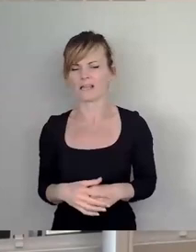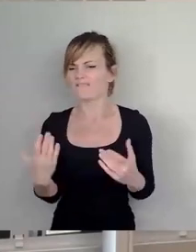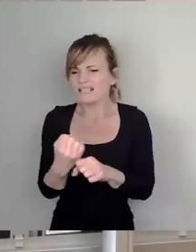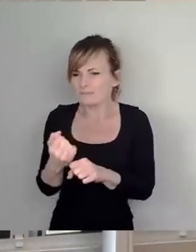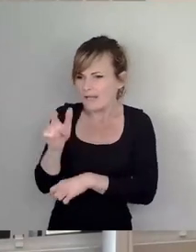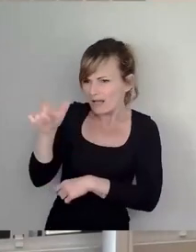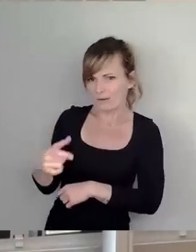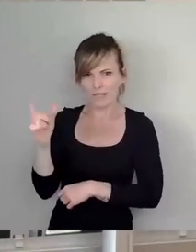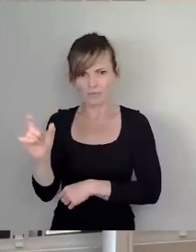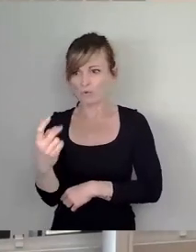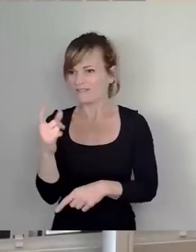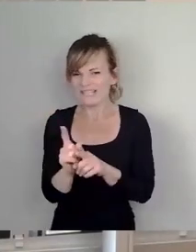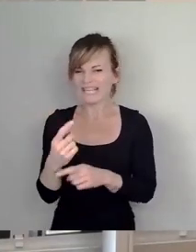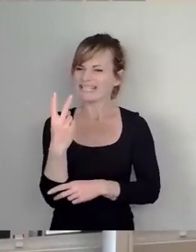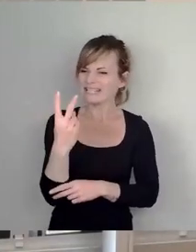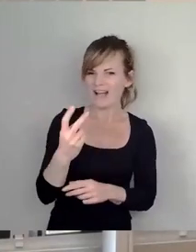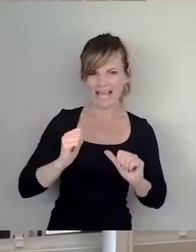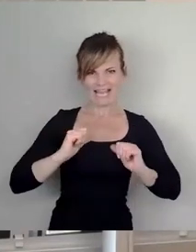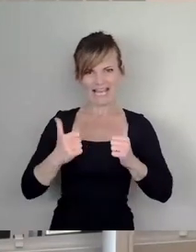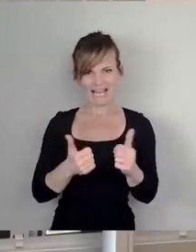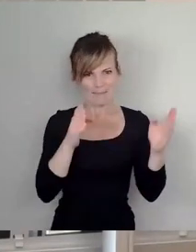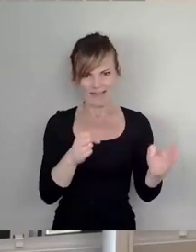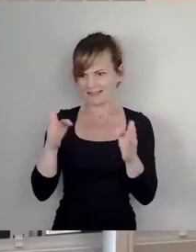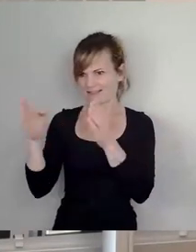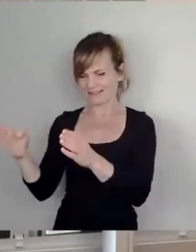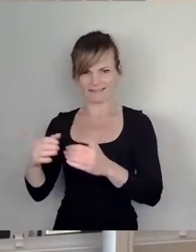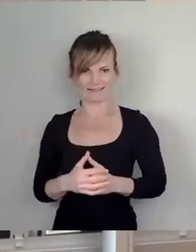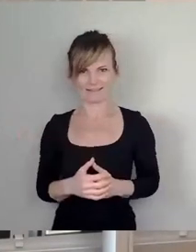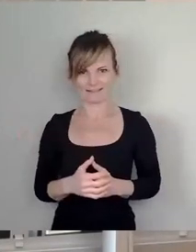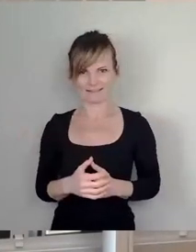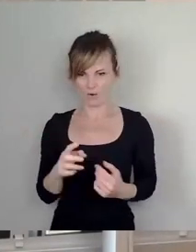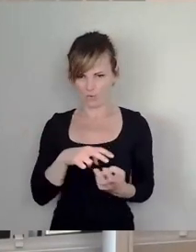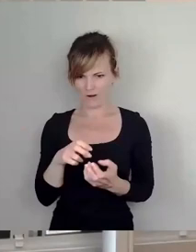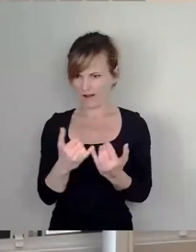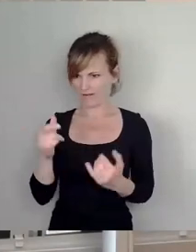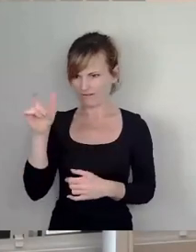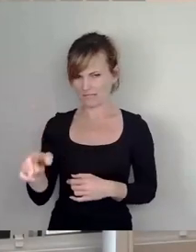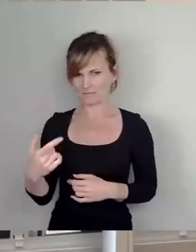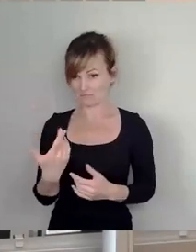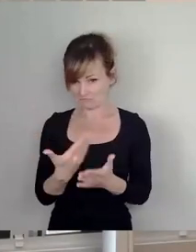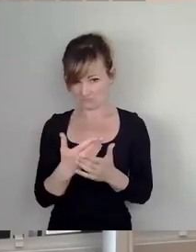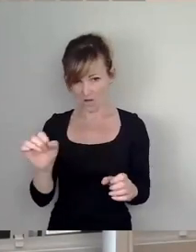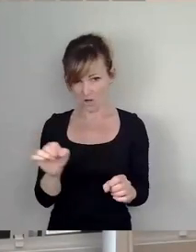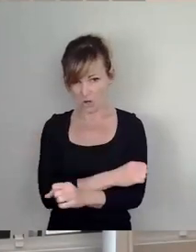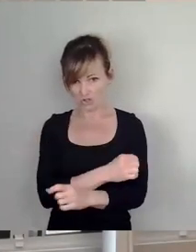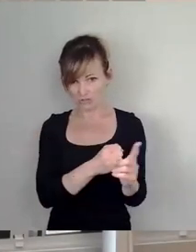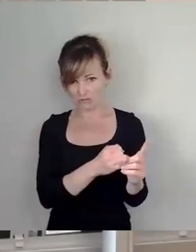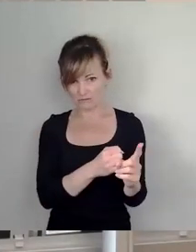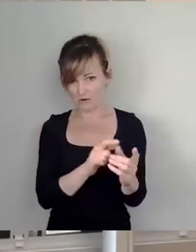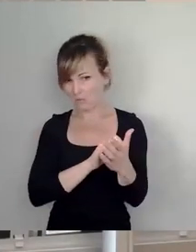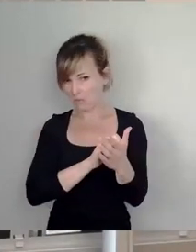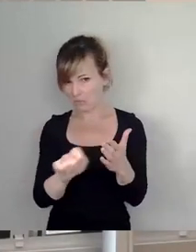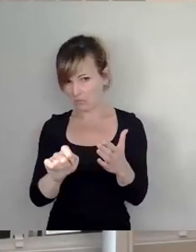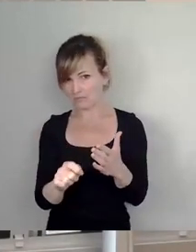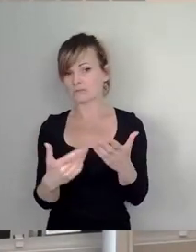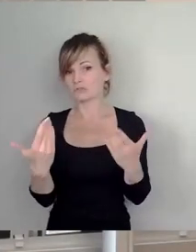quasi zwei Leben hintereinander haben? Wie gehen wir damit um? Wollen wir das einfach löschen, Cancel Culture, oder wollen wir uns